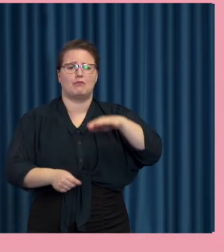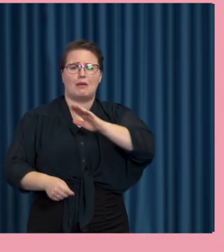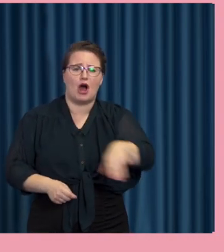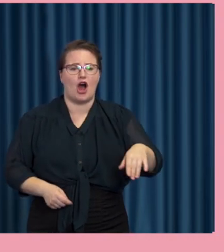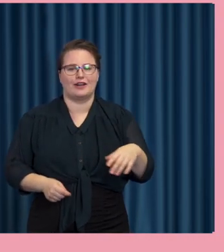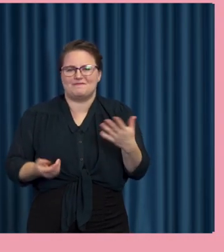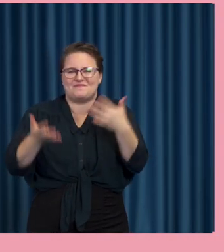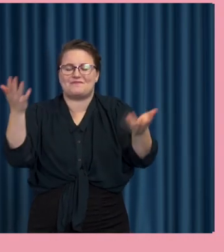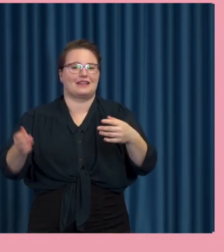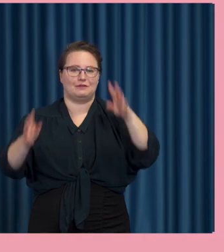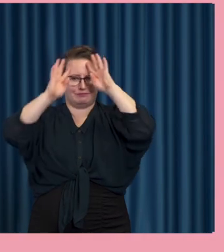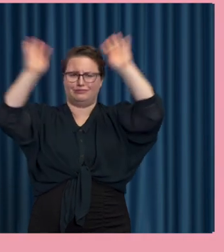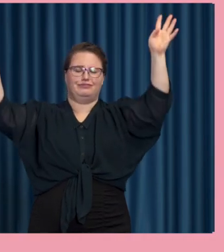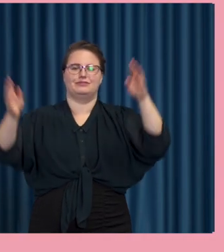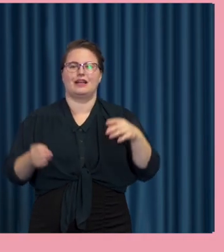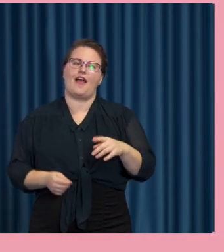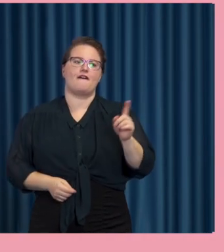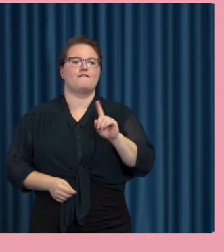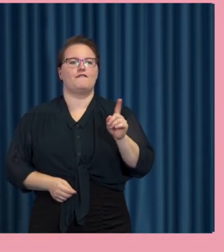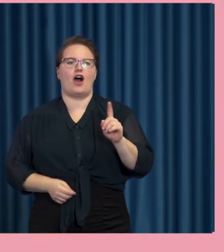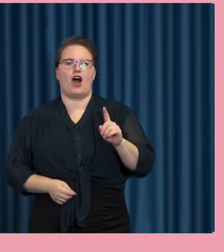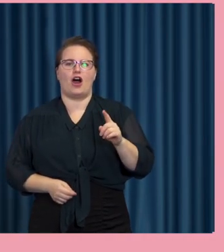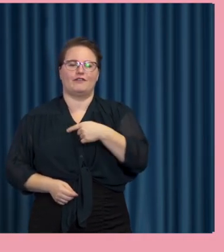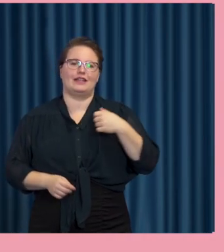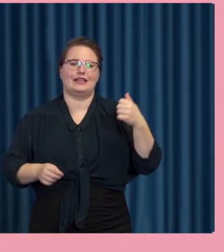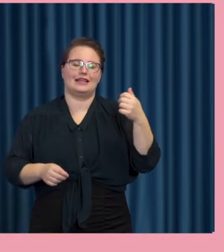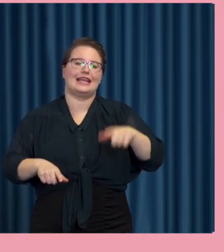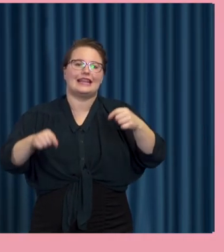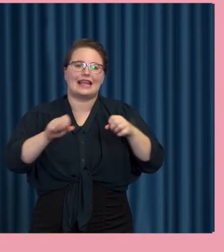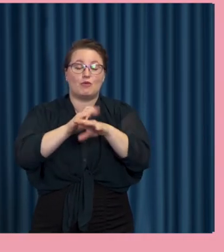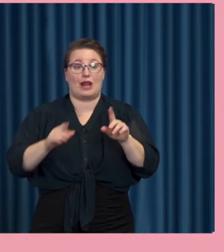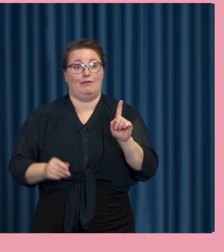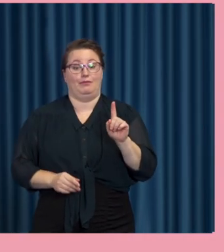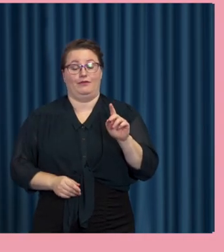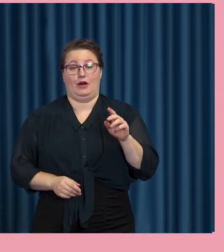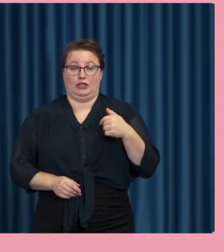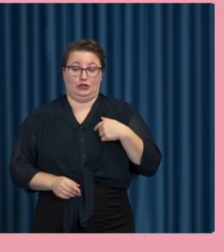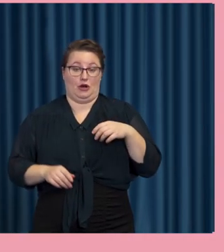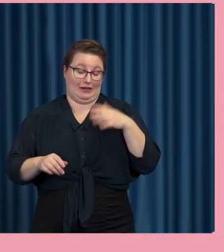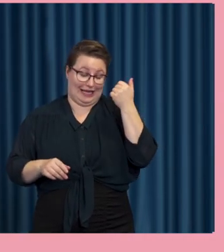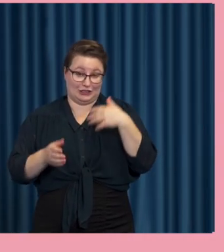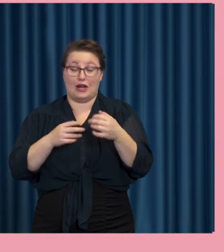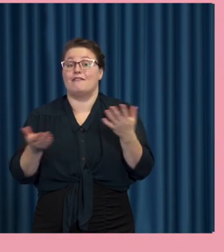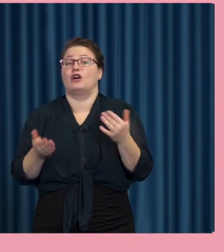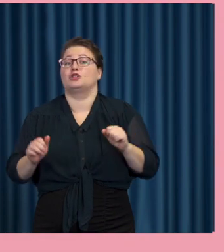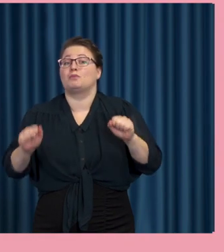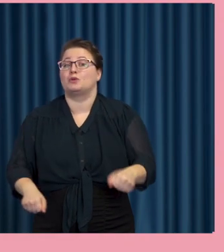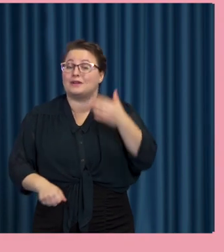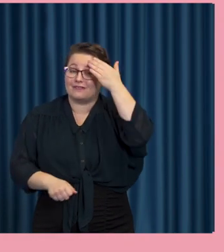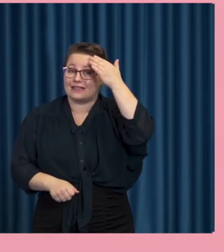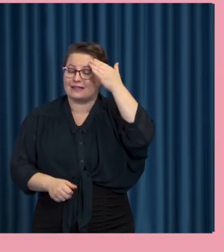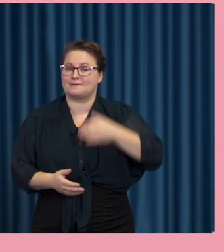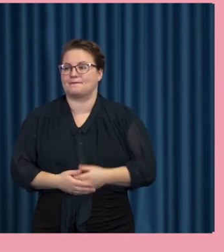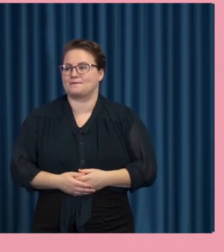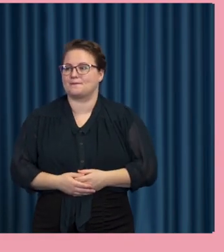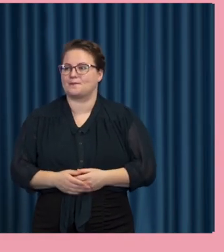vet inte, spåna fritt. Kan du skicka med några så här, här borde ni faktiskt ha koll på eller det här borde ni faktiskt göra? Det växer fram, men samtidigt några av de knepiga